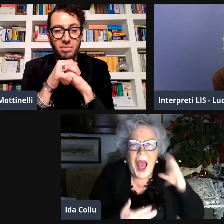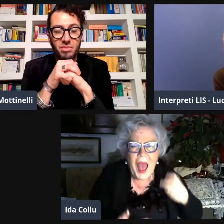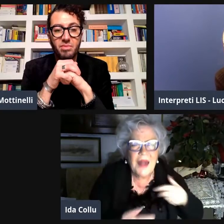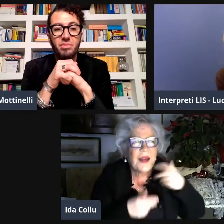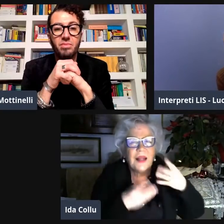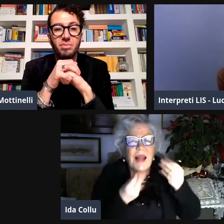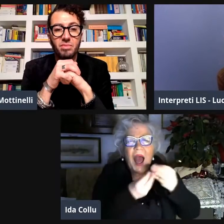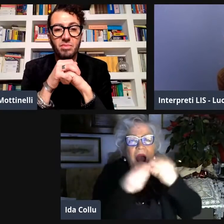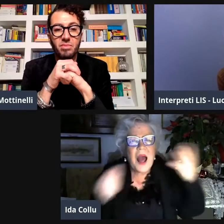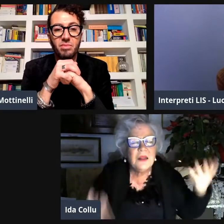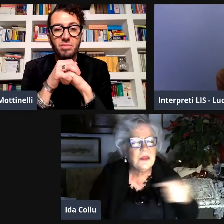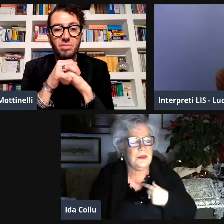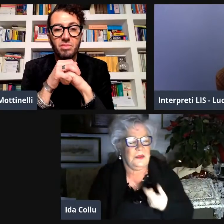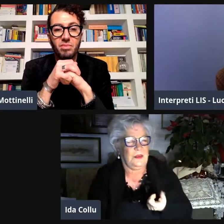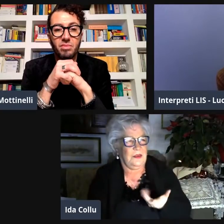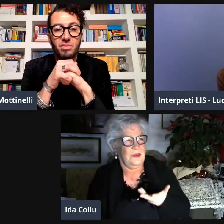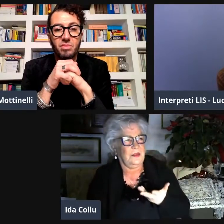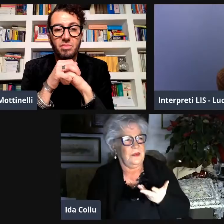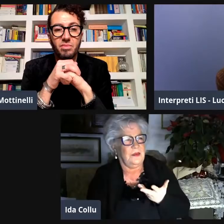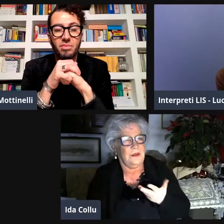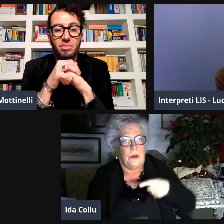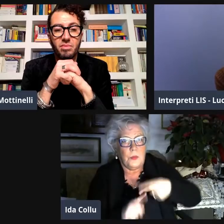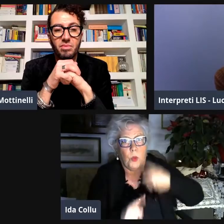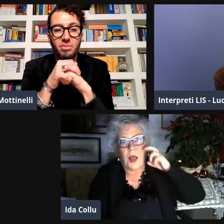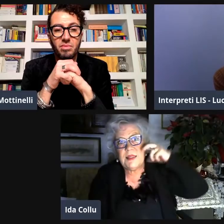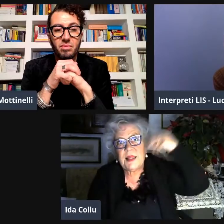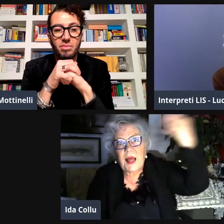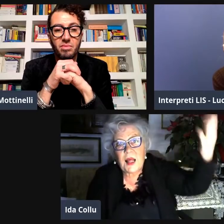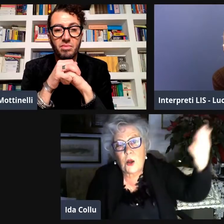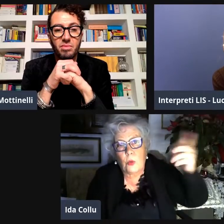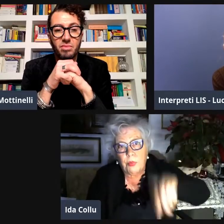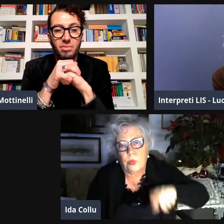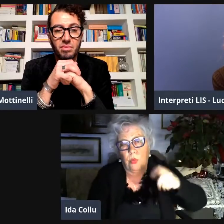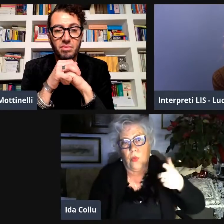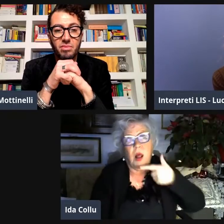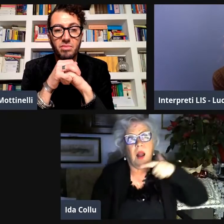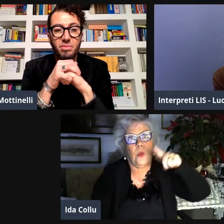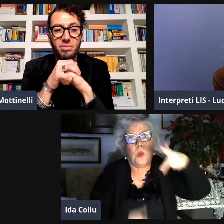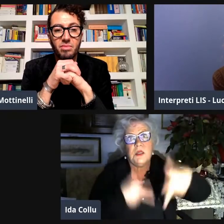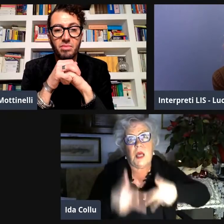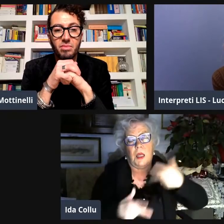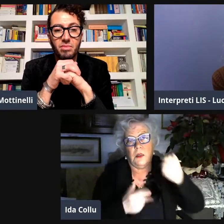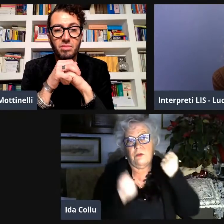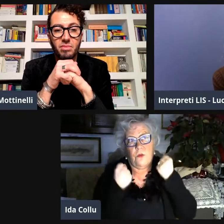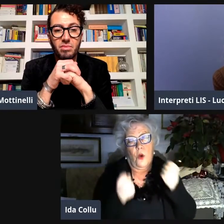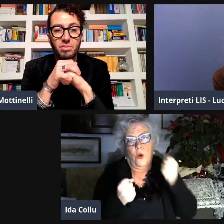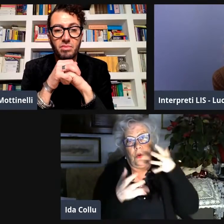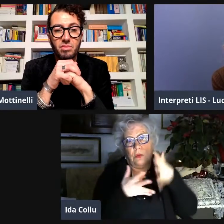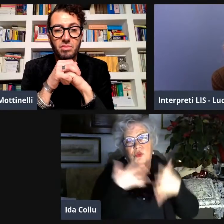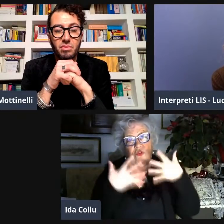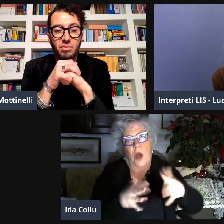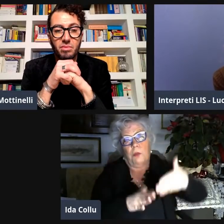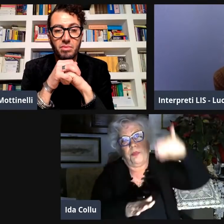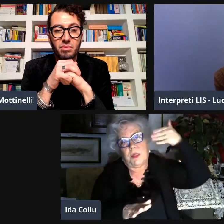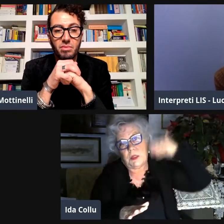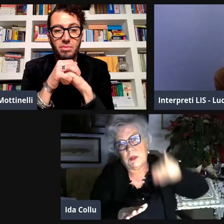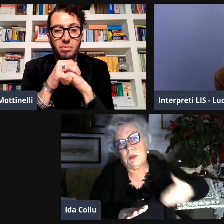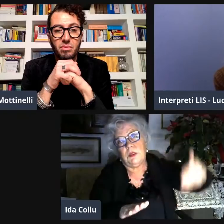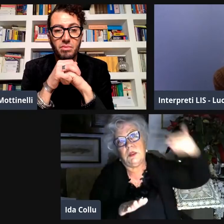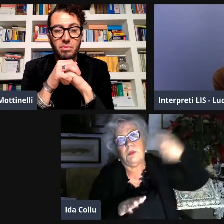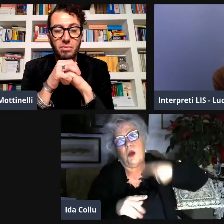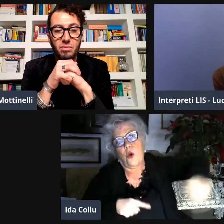sorde studiose di quell'ambito come Anna Folchi per esempio e tanti altri e poi anche